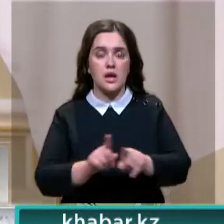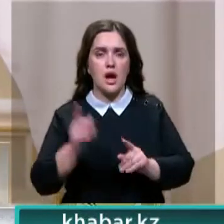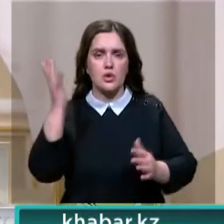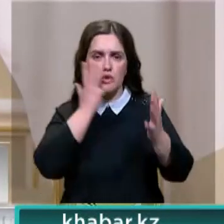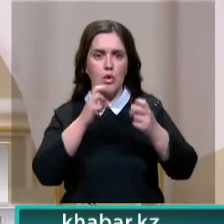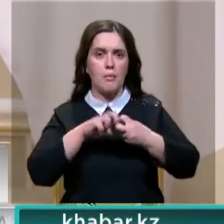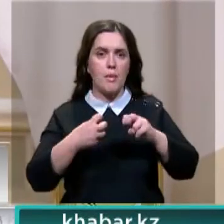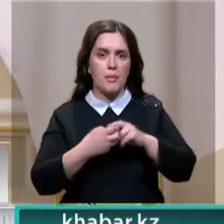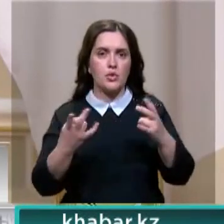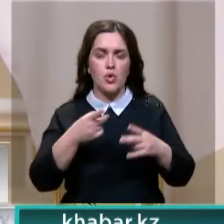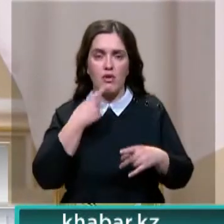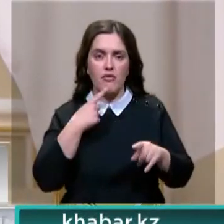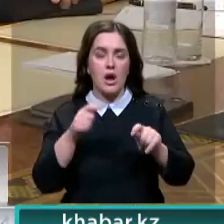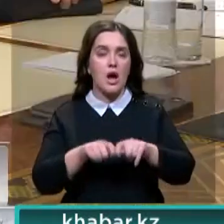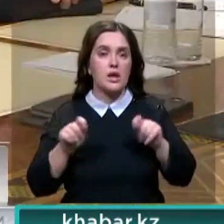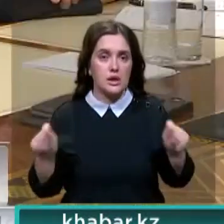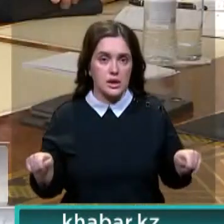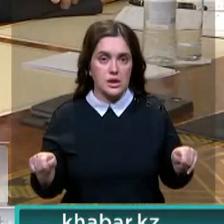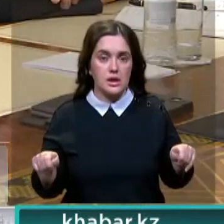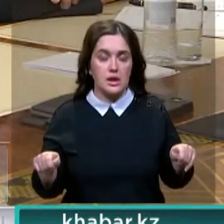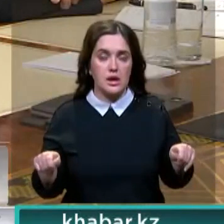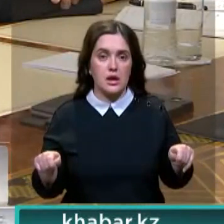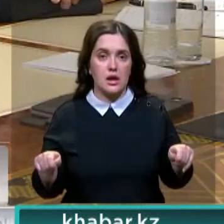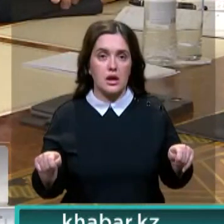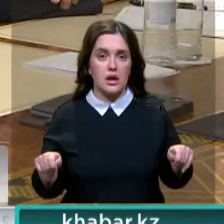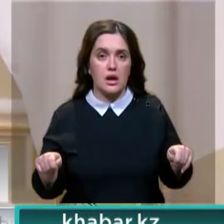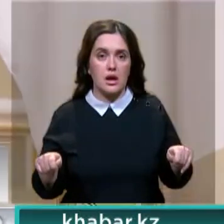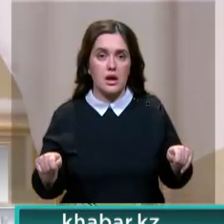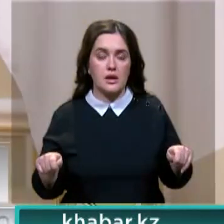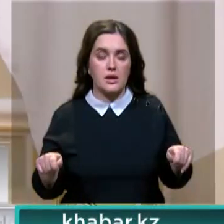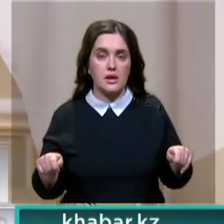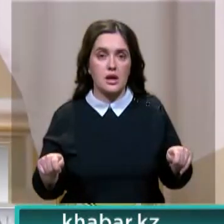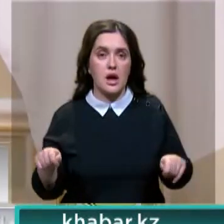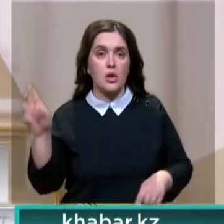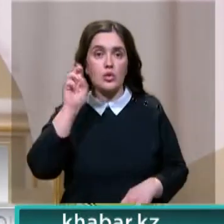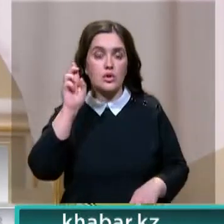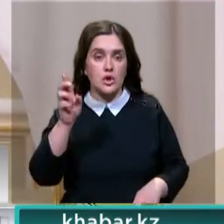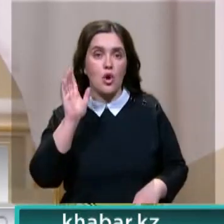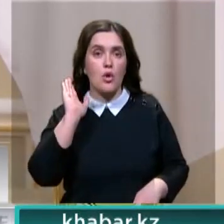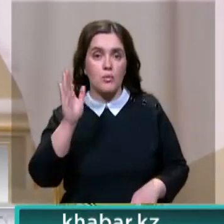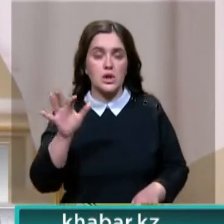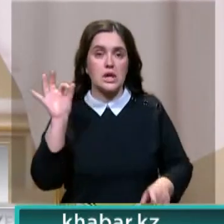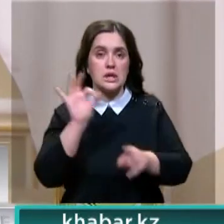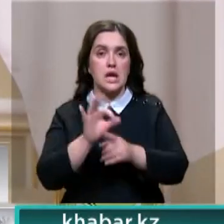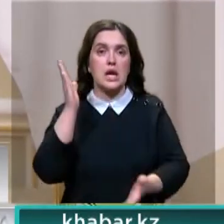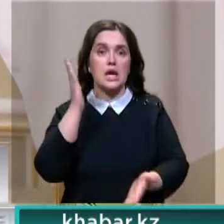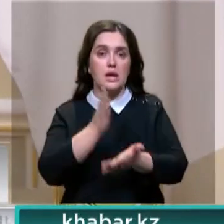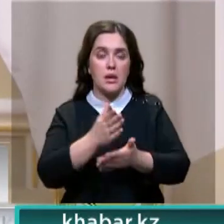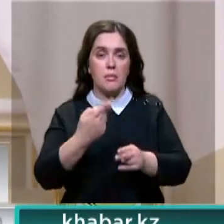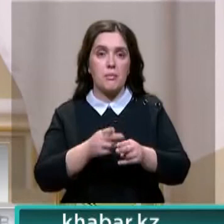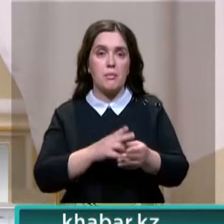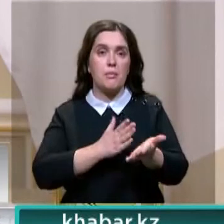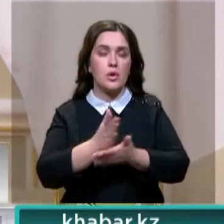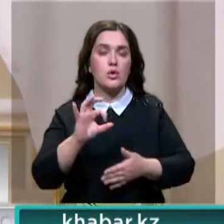проблемах нужно говорить открыто, откровенно. Хочу особо отметить, государство будет целенаправленно проводить политику